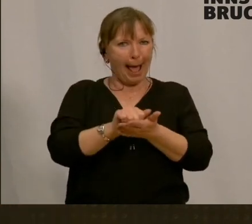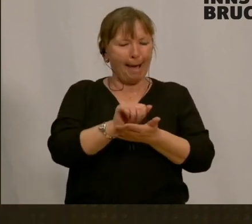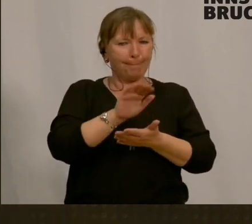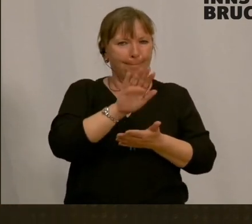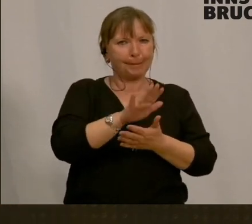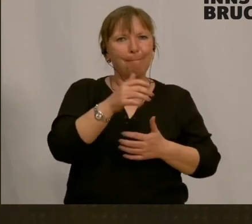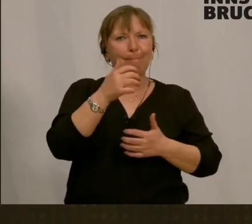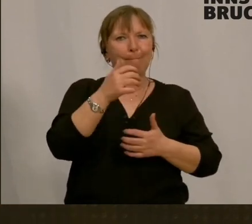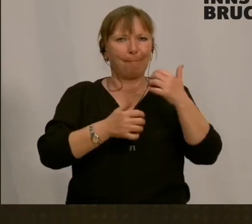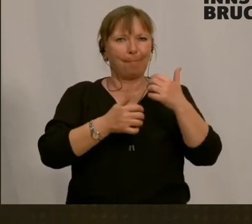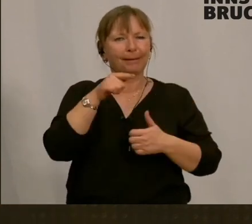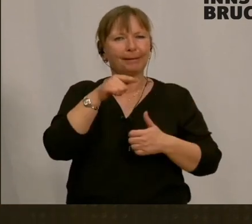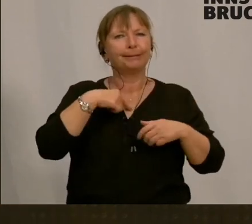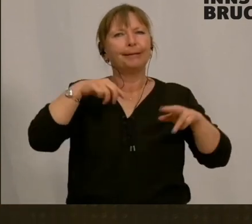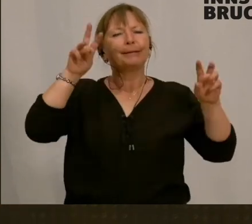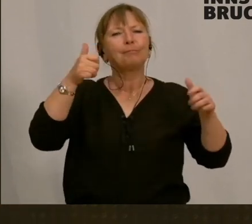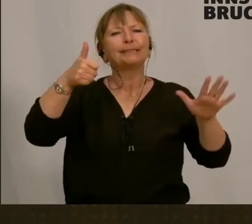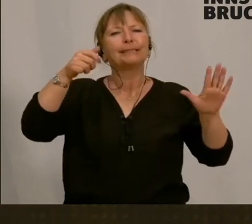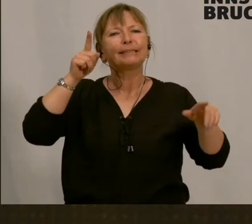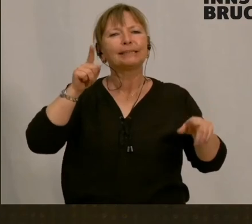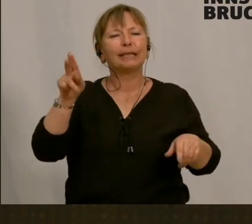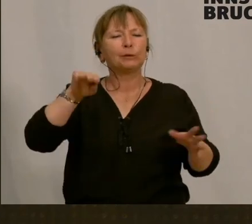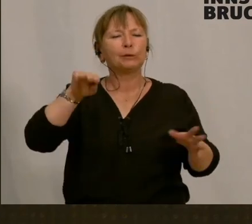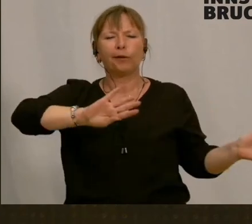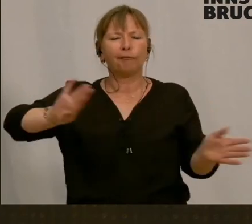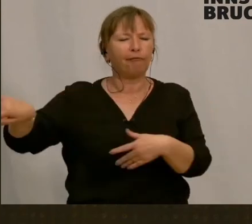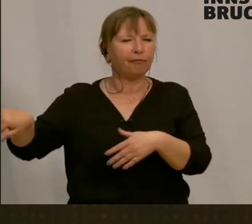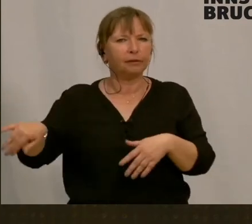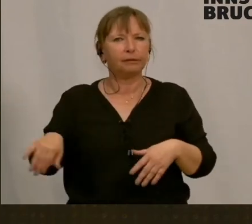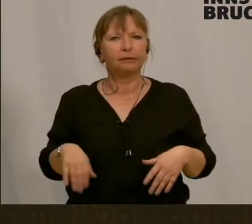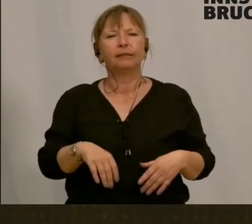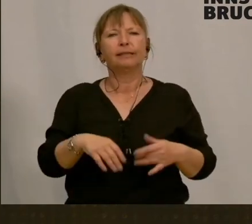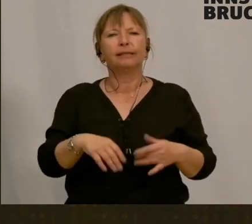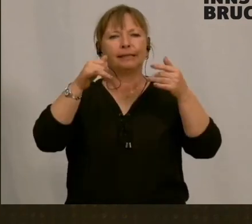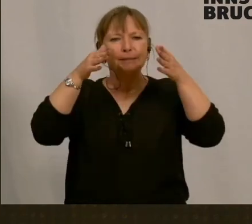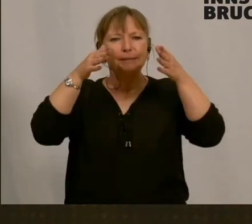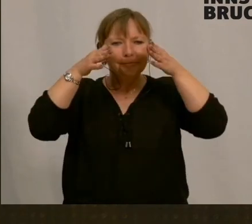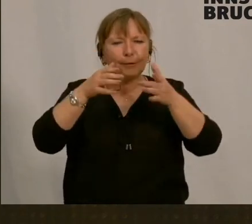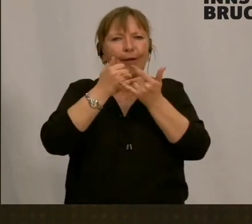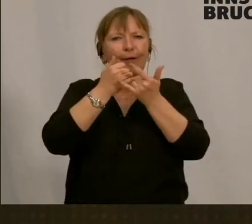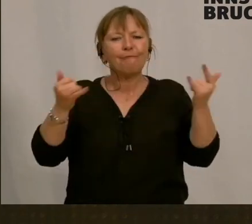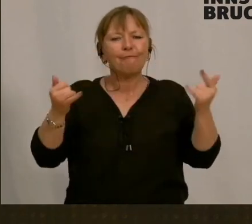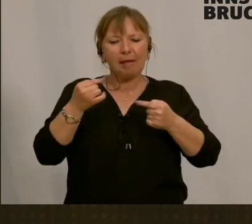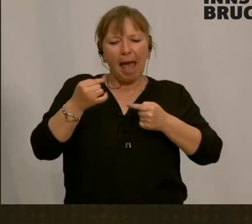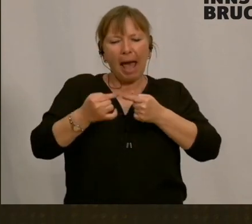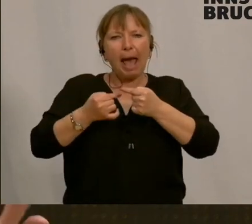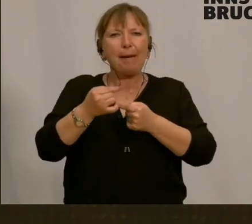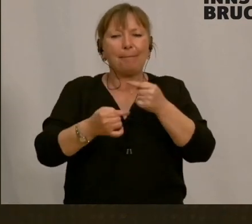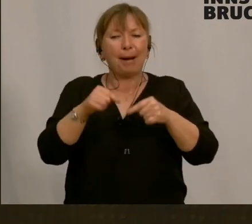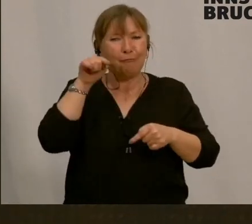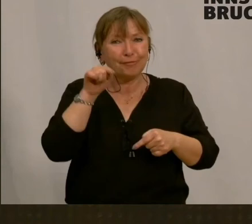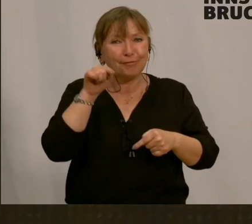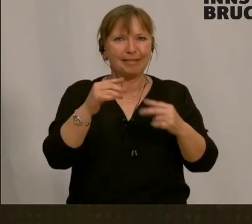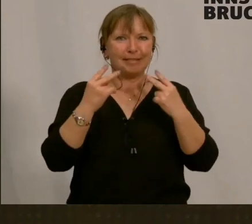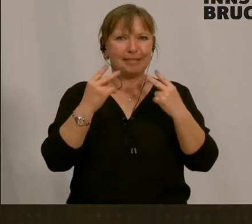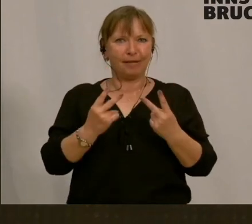Betrag von den 6.000 Euro weg, aber es geht um das Prinzip, es geht um die Handlungsweise, nicht um mehr und weniger. Und wenn es